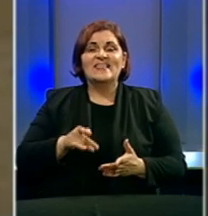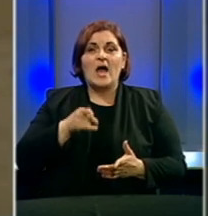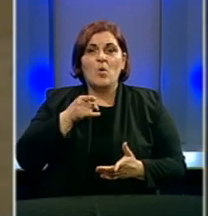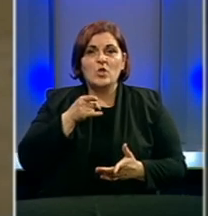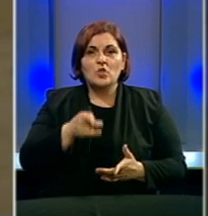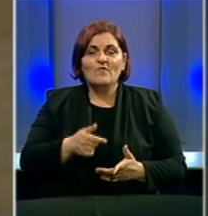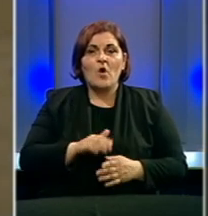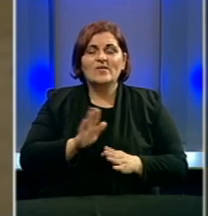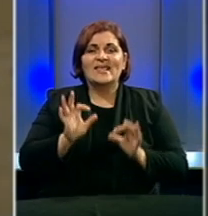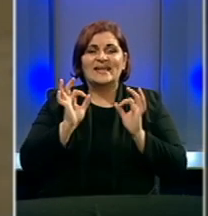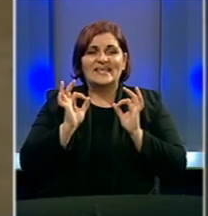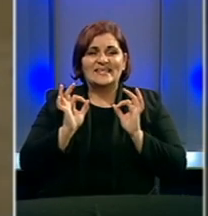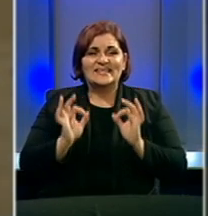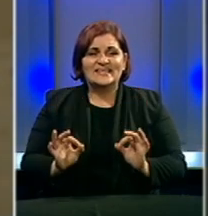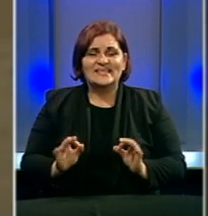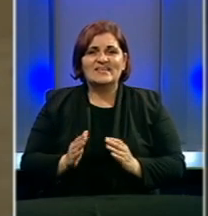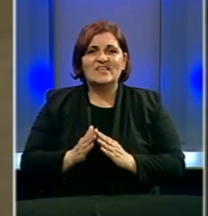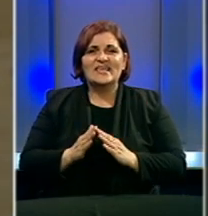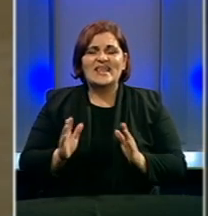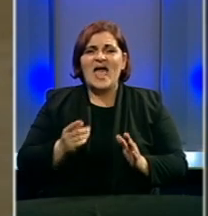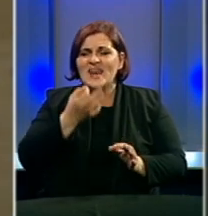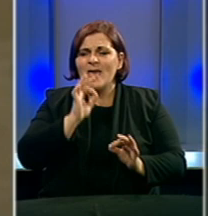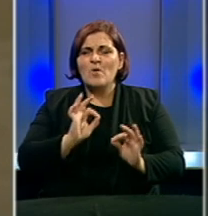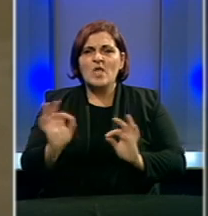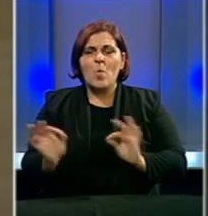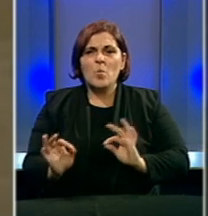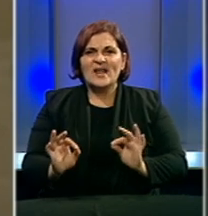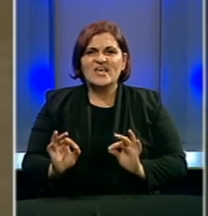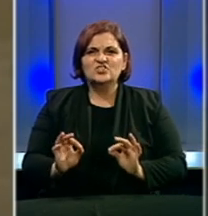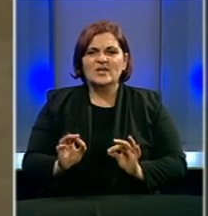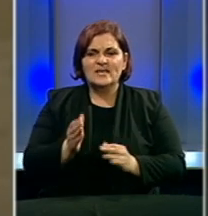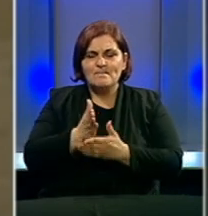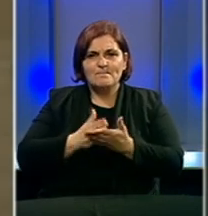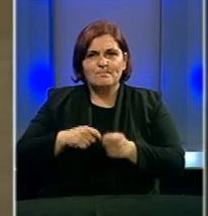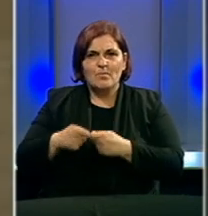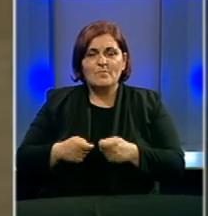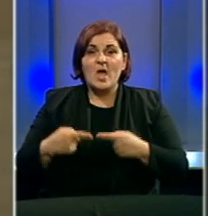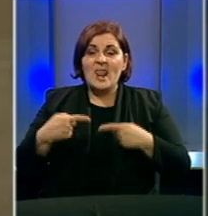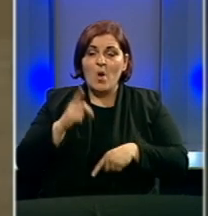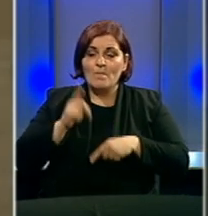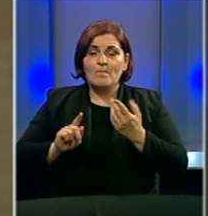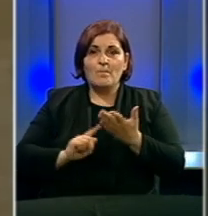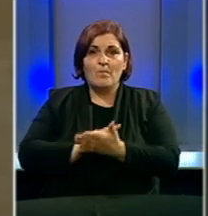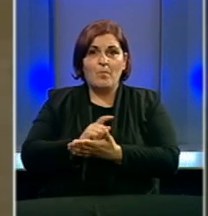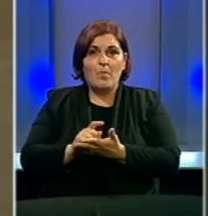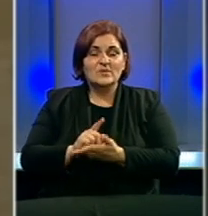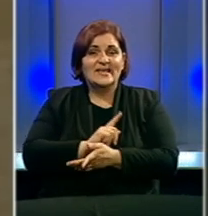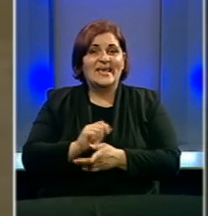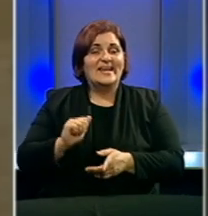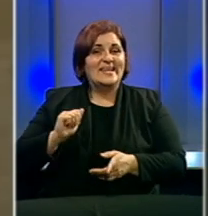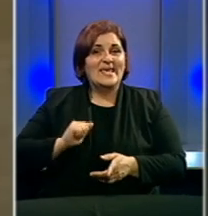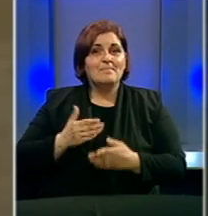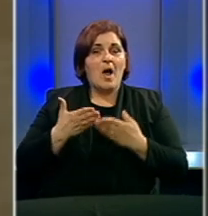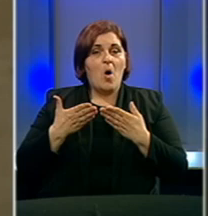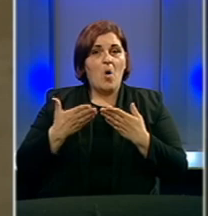jedan od sigurno najvećih i najuređenijih sektora koji, nažalost, u posljednje vrijeme i nije imao tako